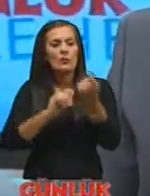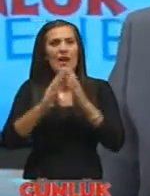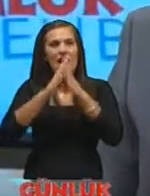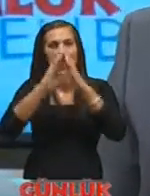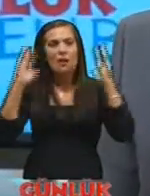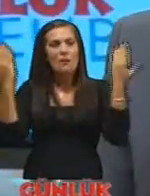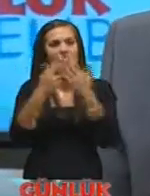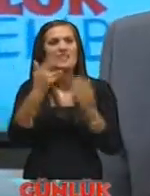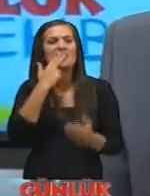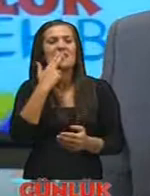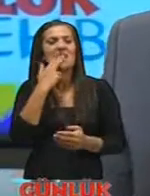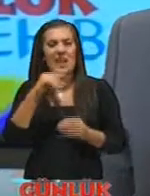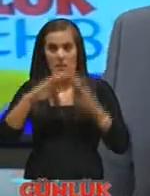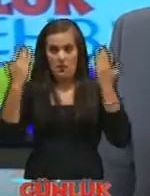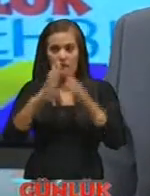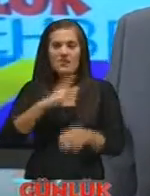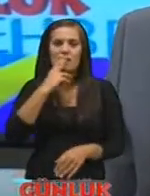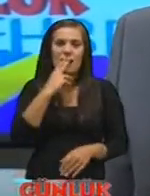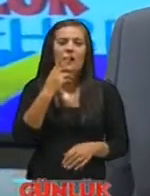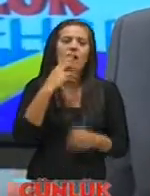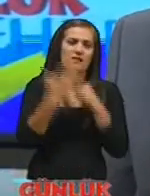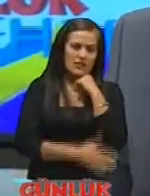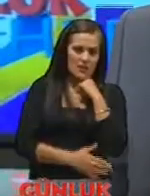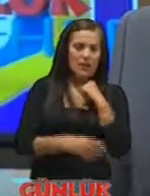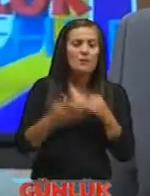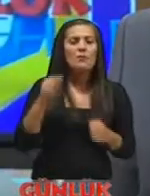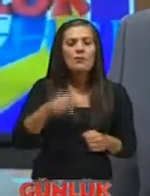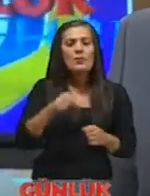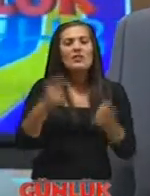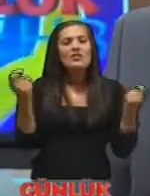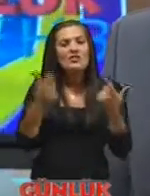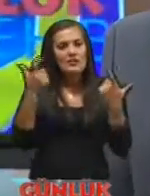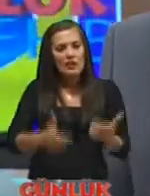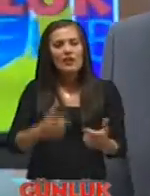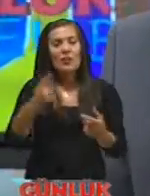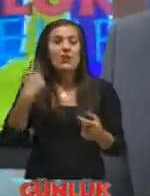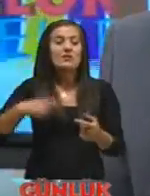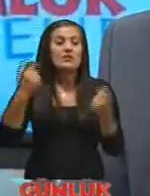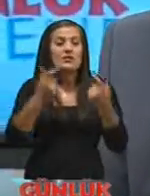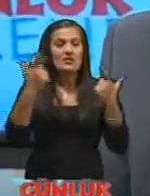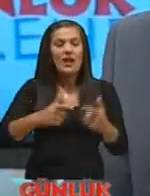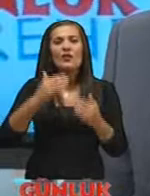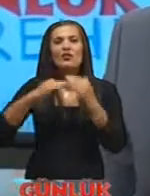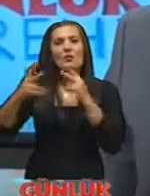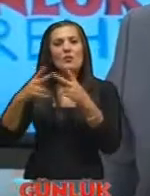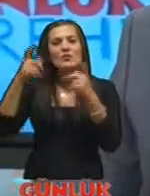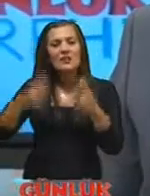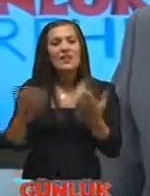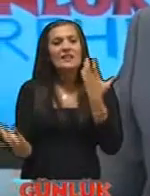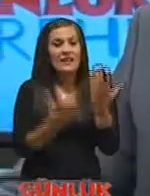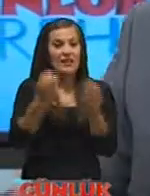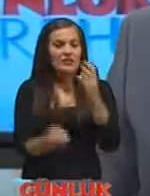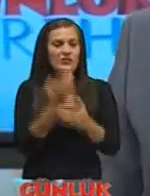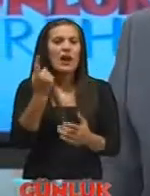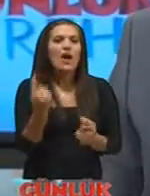kapalı alanlarda sigara kullanılmıyor bu konutlarda iş yerlerinde özellikle iş yerlerinde topluma açık yerlerde yangın